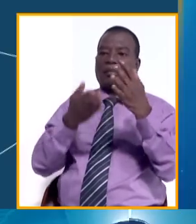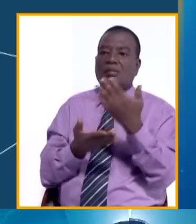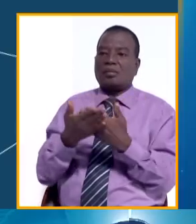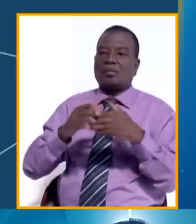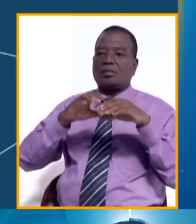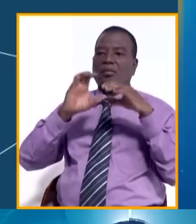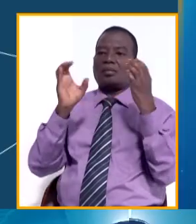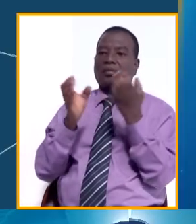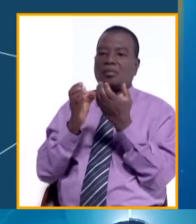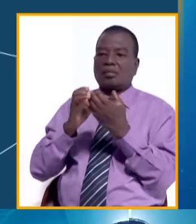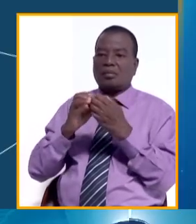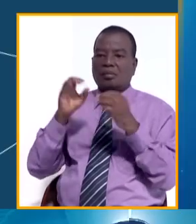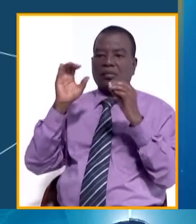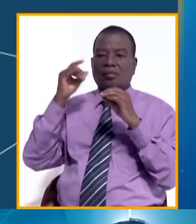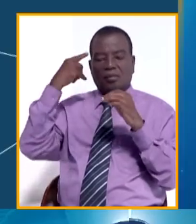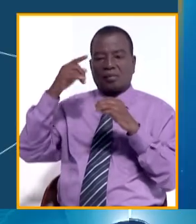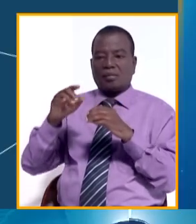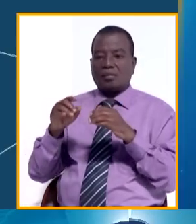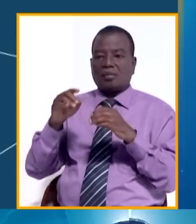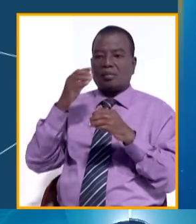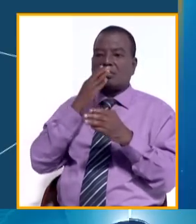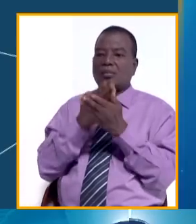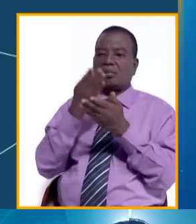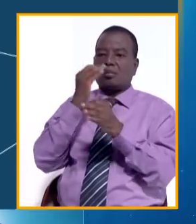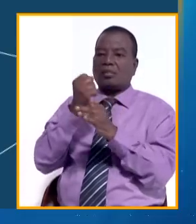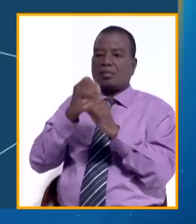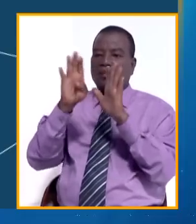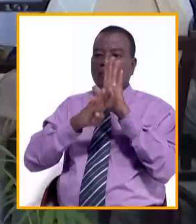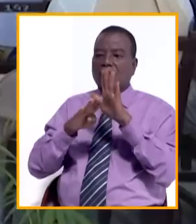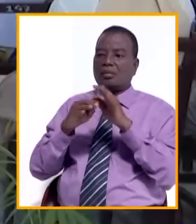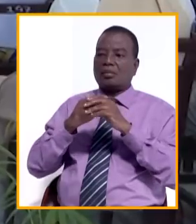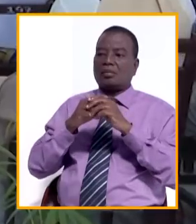chargée du clergé ivoirien pour son bon fonctionnement. Charles Tatou.